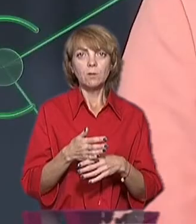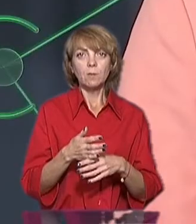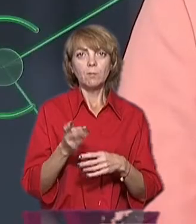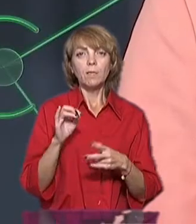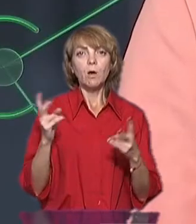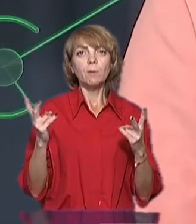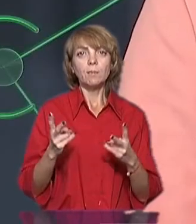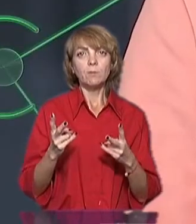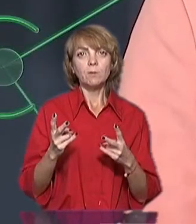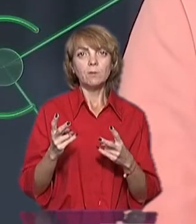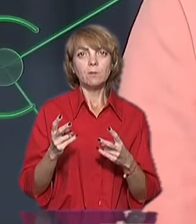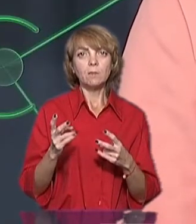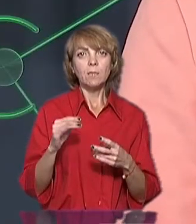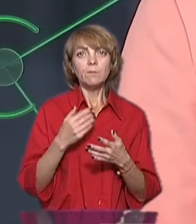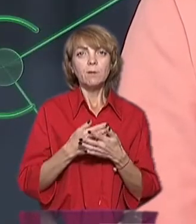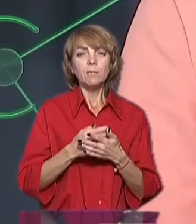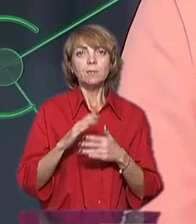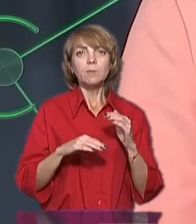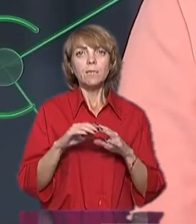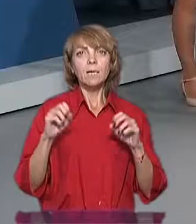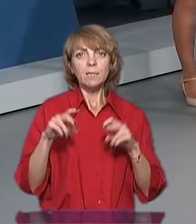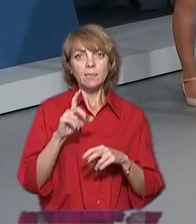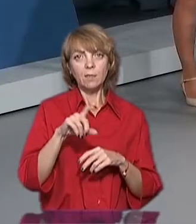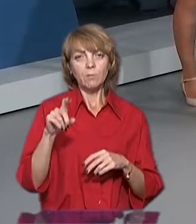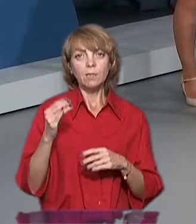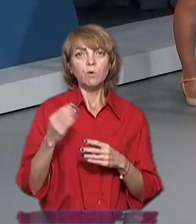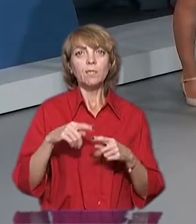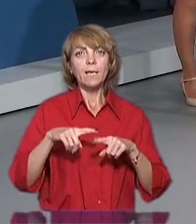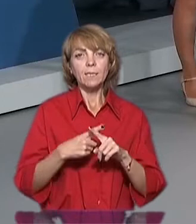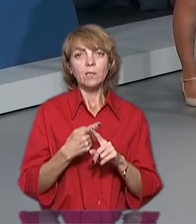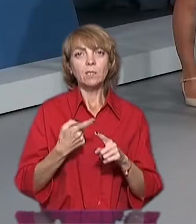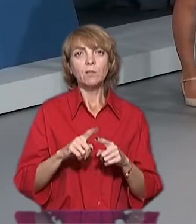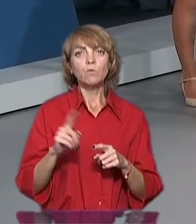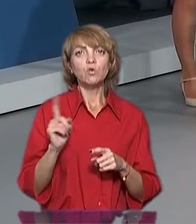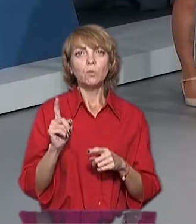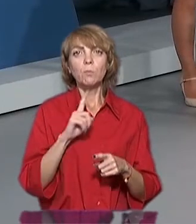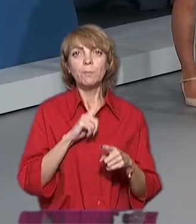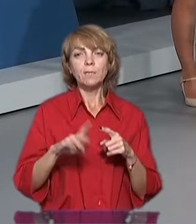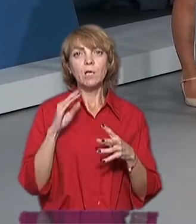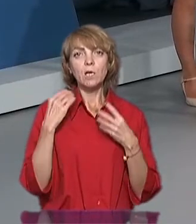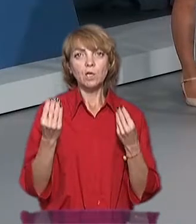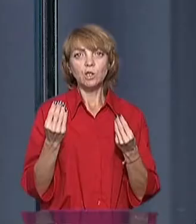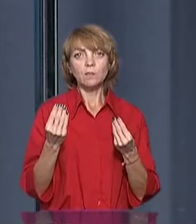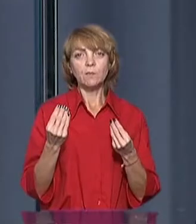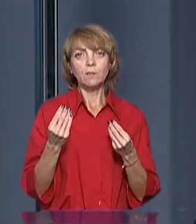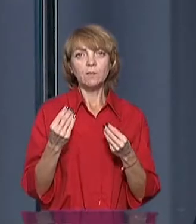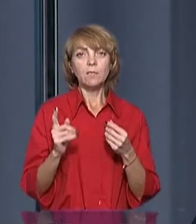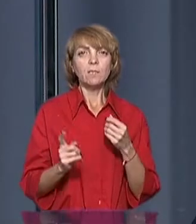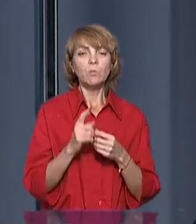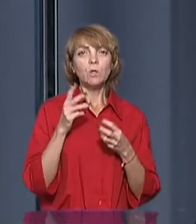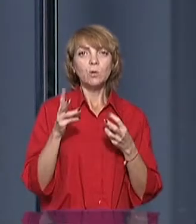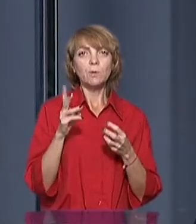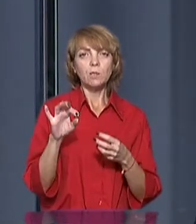необхідністі і своїми спеціалістами, своєю технікою, для того, щоб быстро і качественно запустити